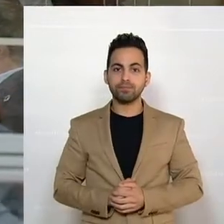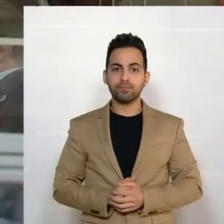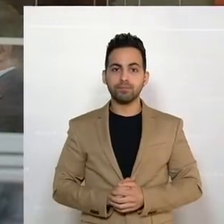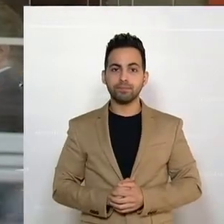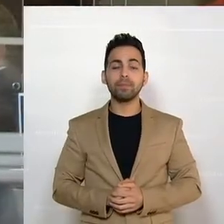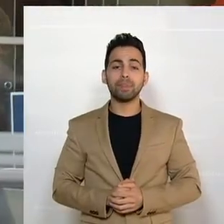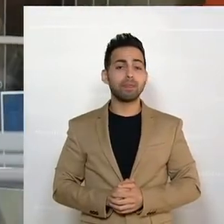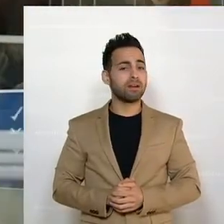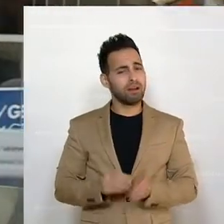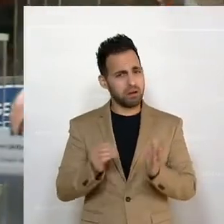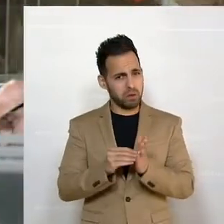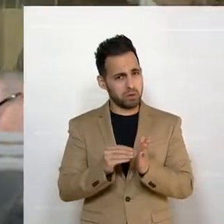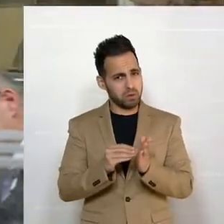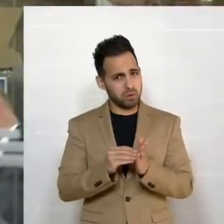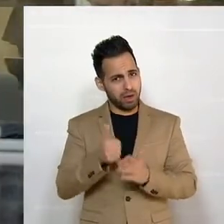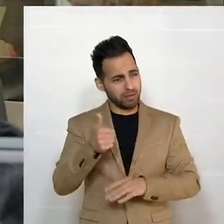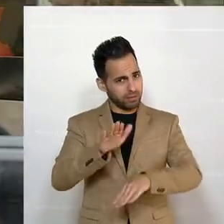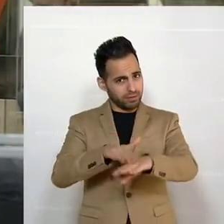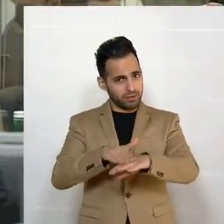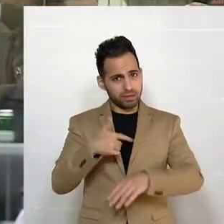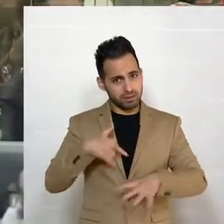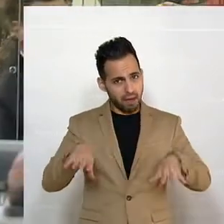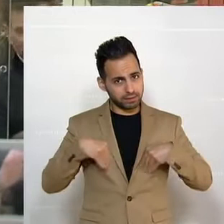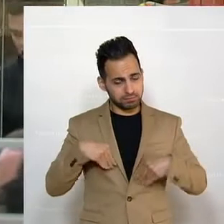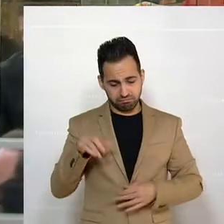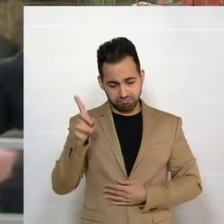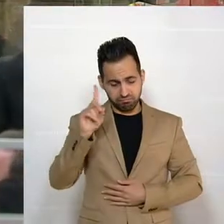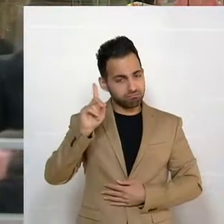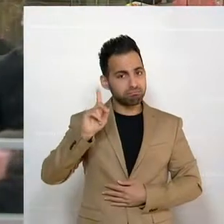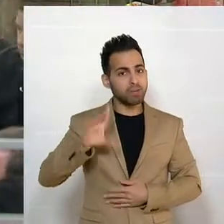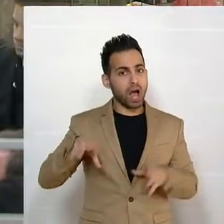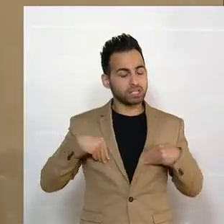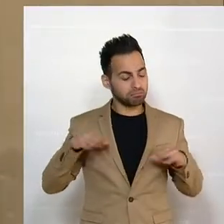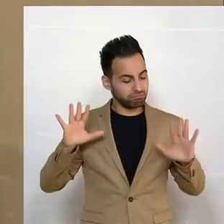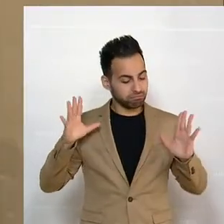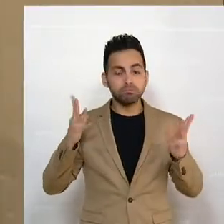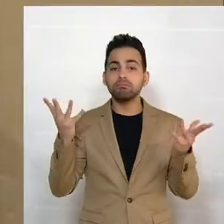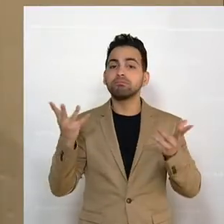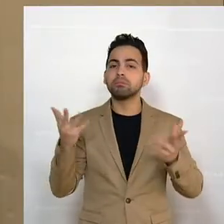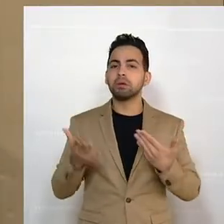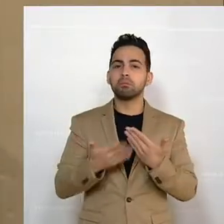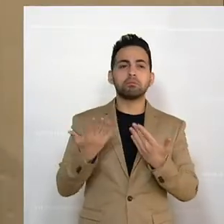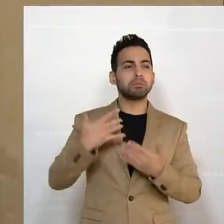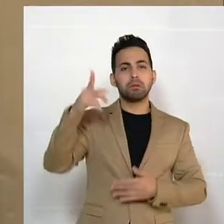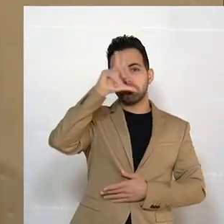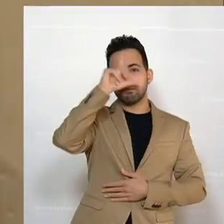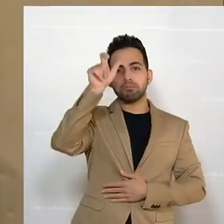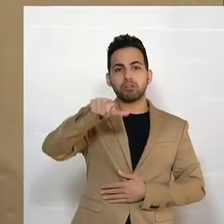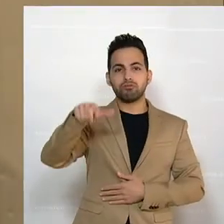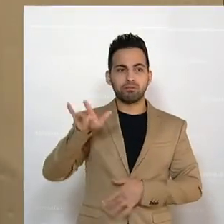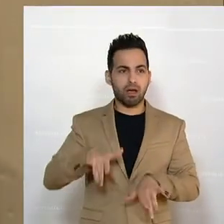Und was ich allerdings nicht akzeptieren kann, was ich nicht akzeptieren kann, ist, wenn Menschen mit